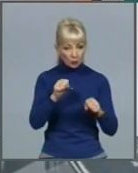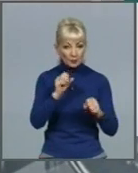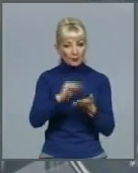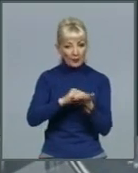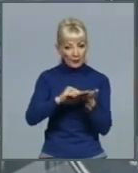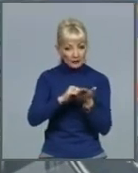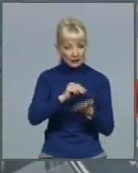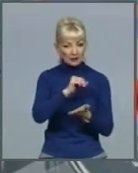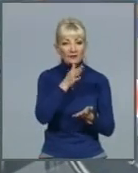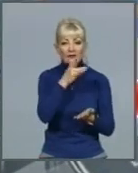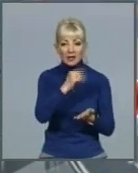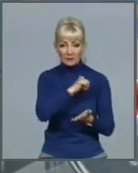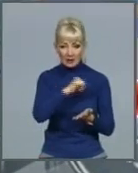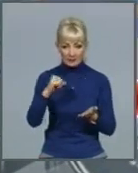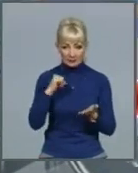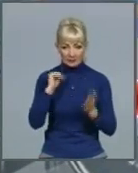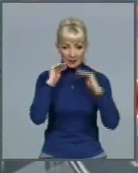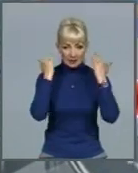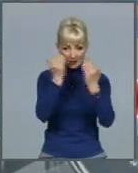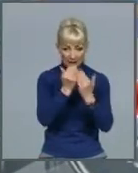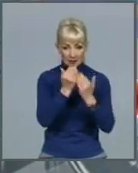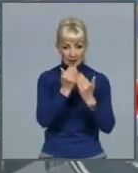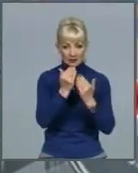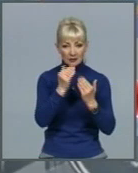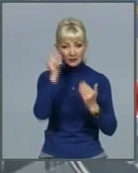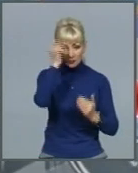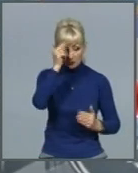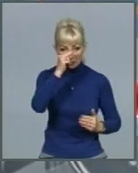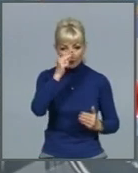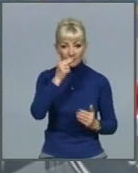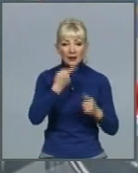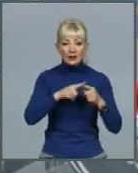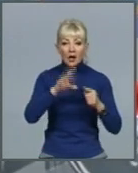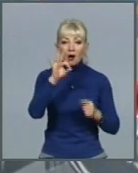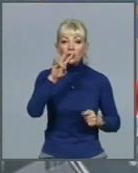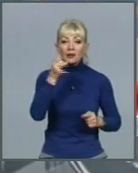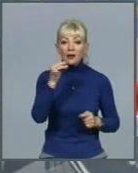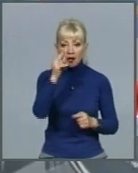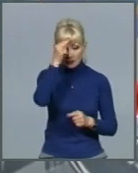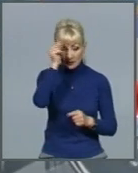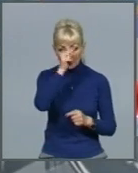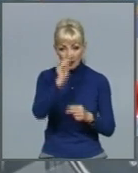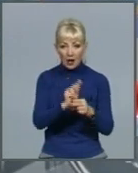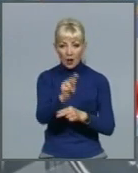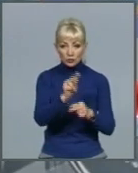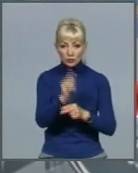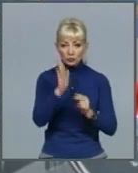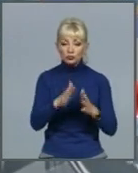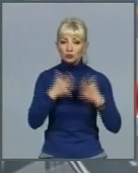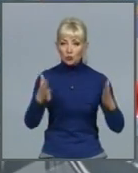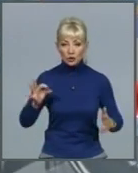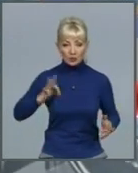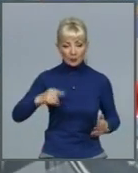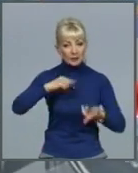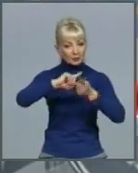матеріал. Технології дистанційного навчання будуть використовувати у школі більше. І ми перейдемо до іншого